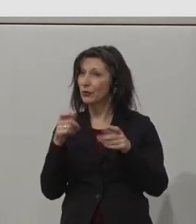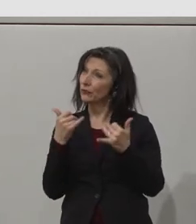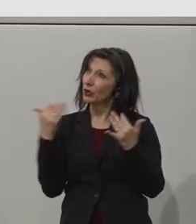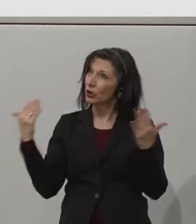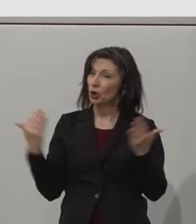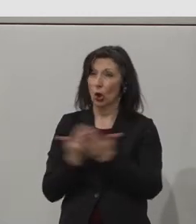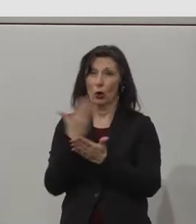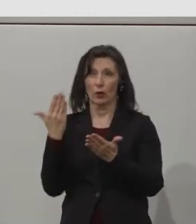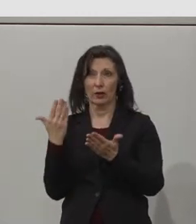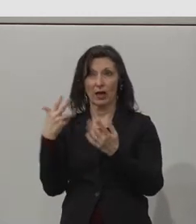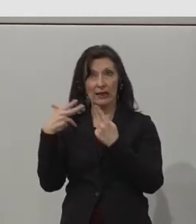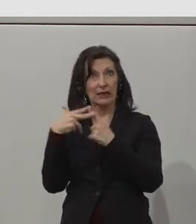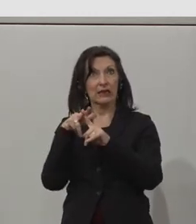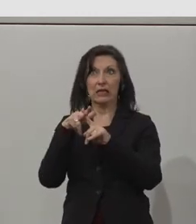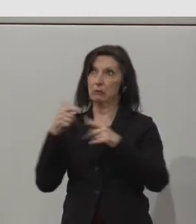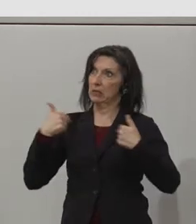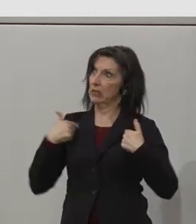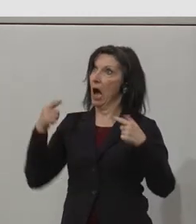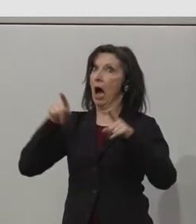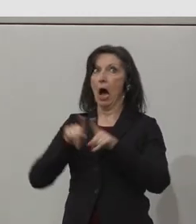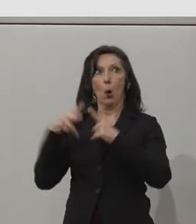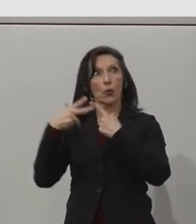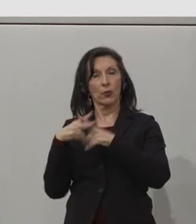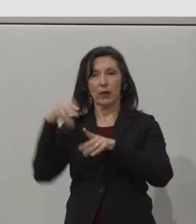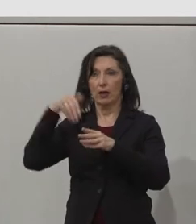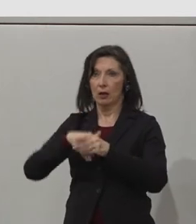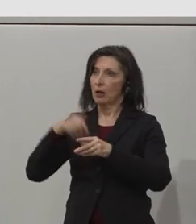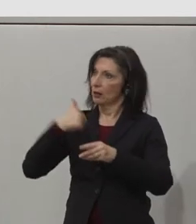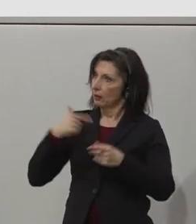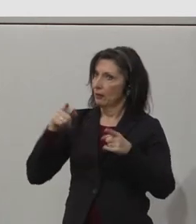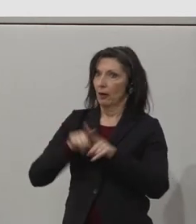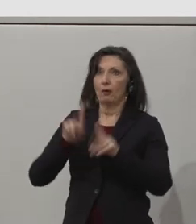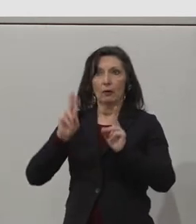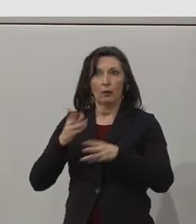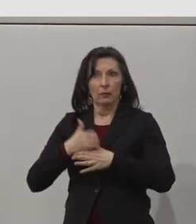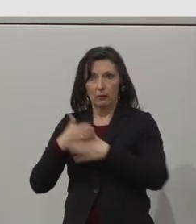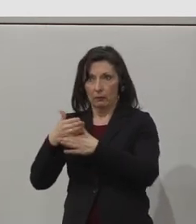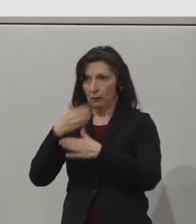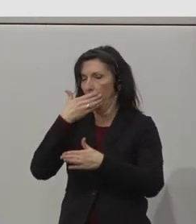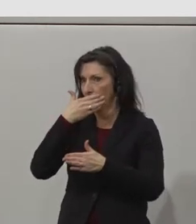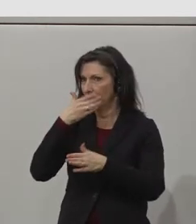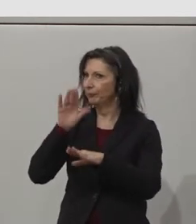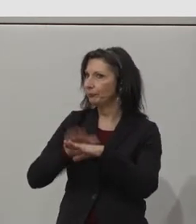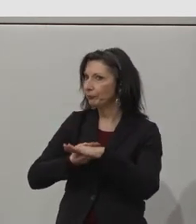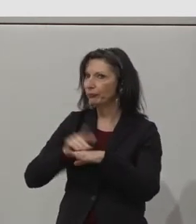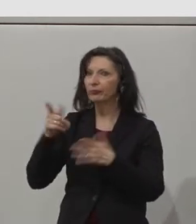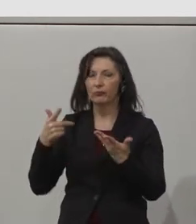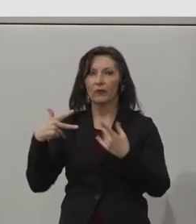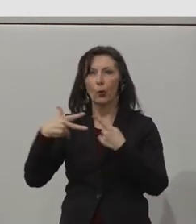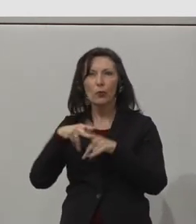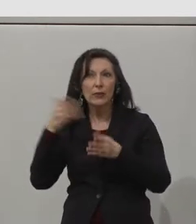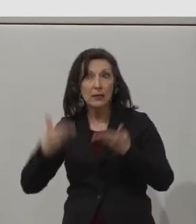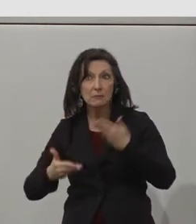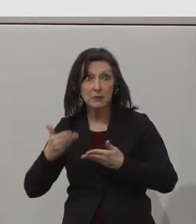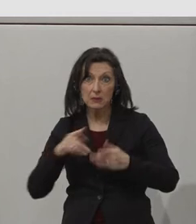the work of a company and being involved in team meetings and all that. And it obviously helps to